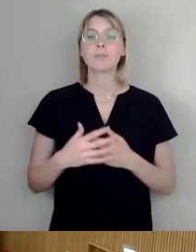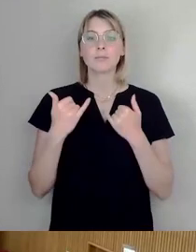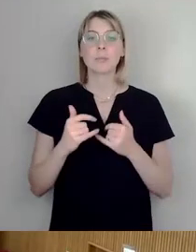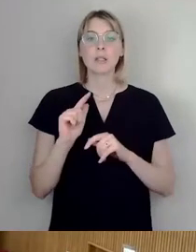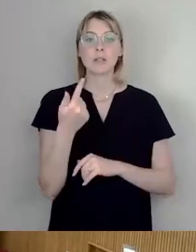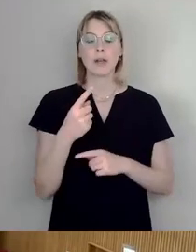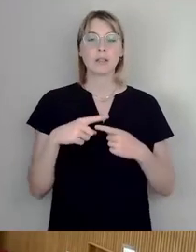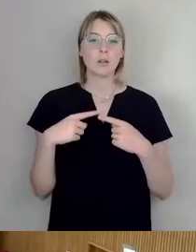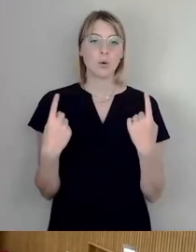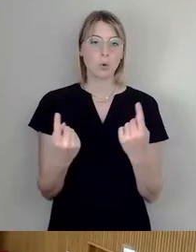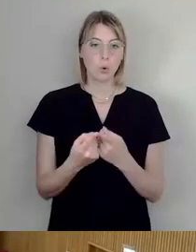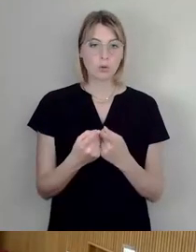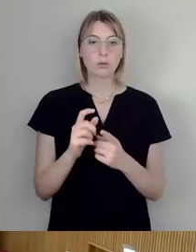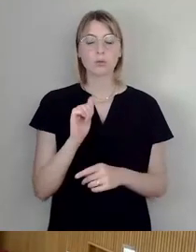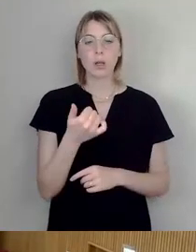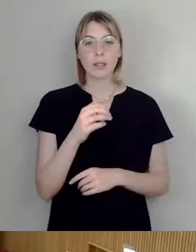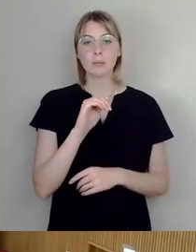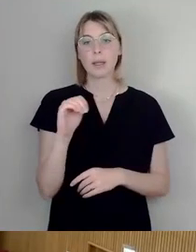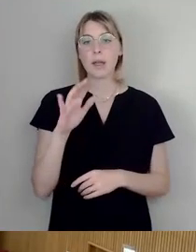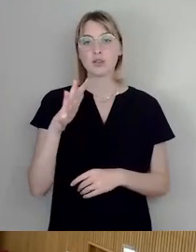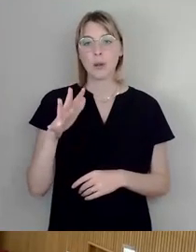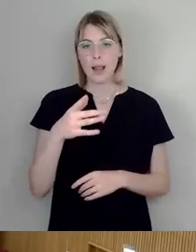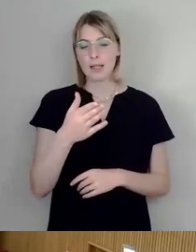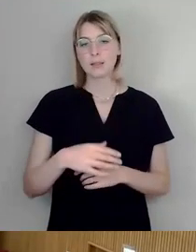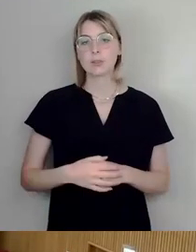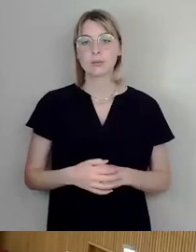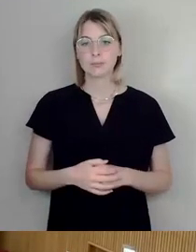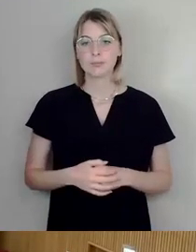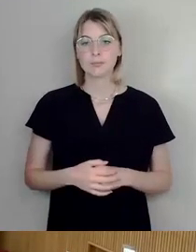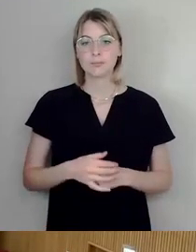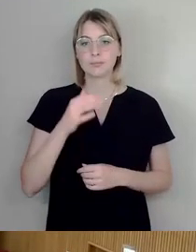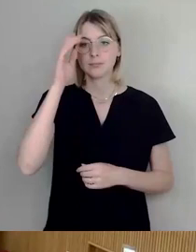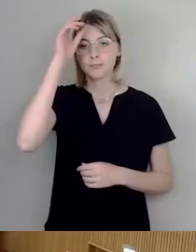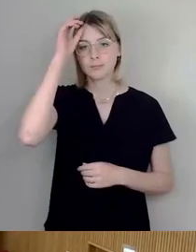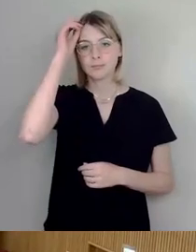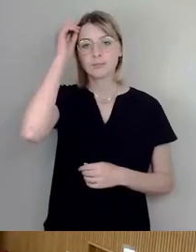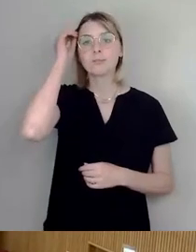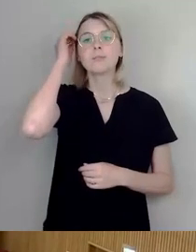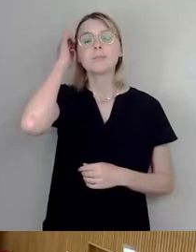zuerst Michael Schmelig reden. Dann Thomas Laczynski. Und dann schauen wir weiter.